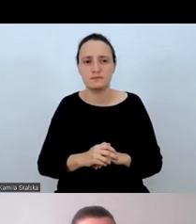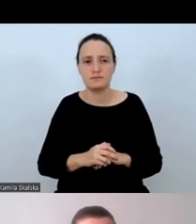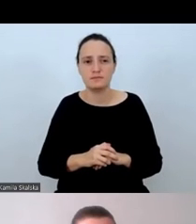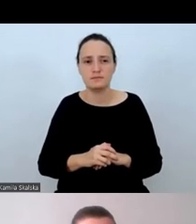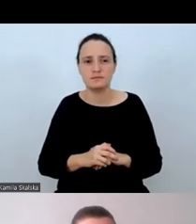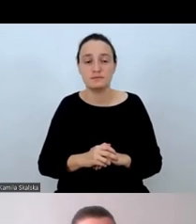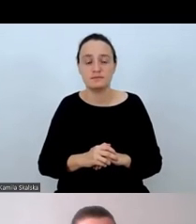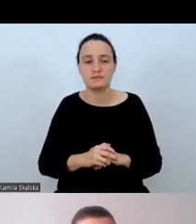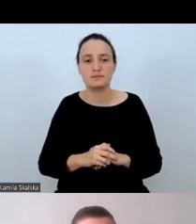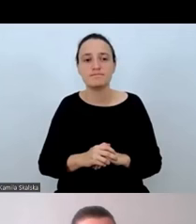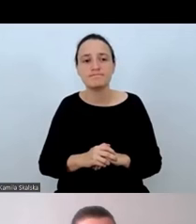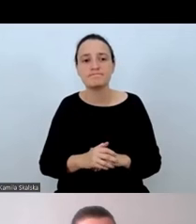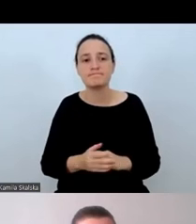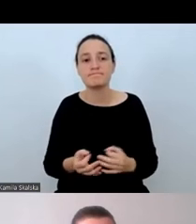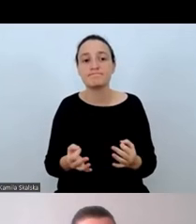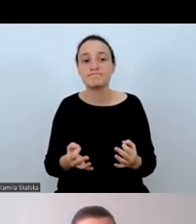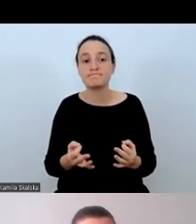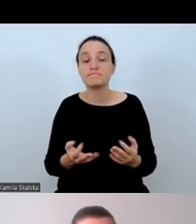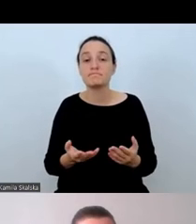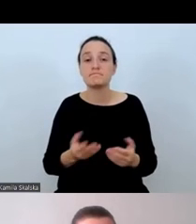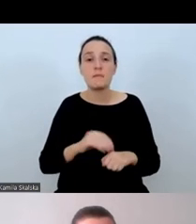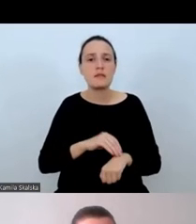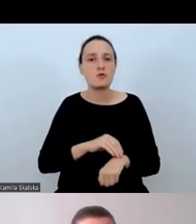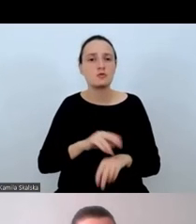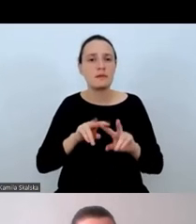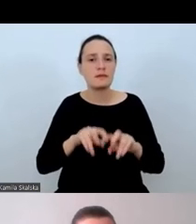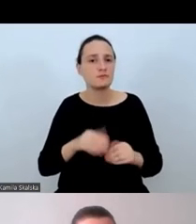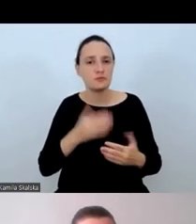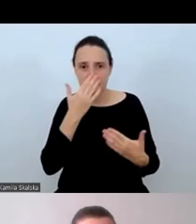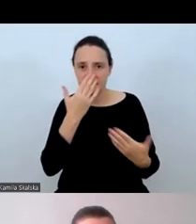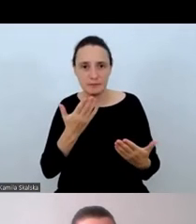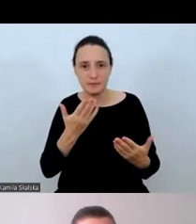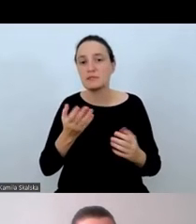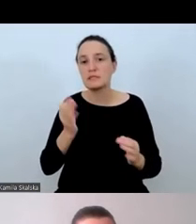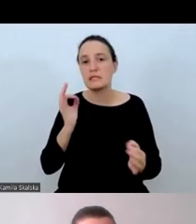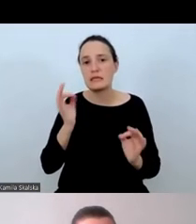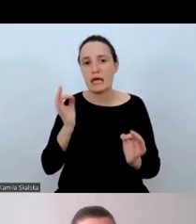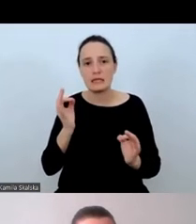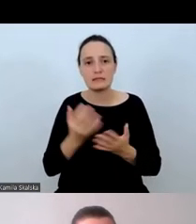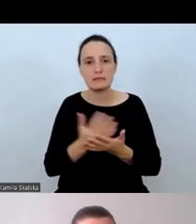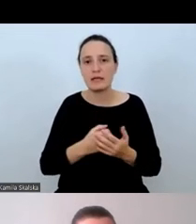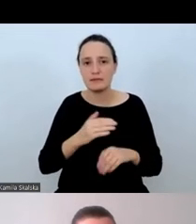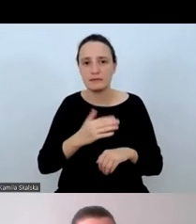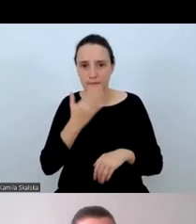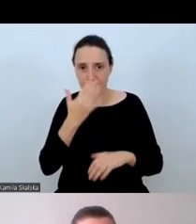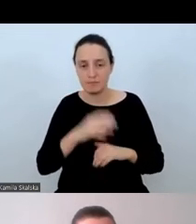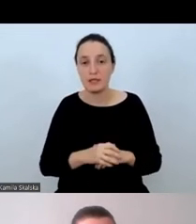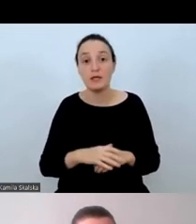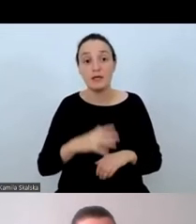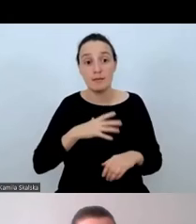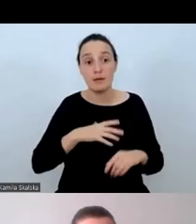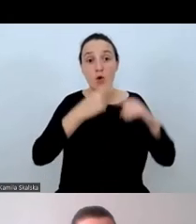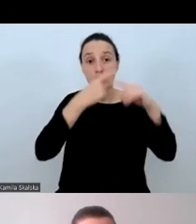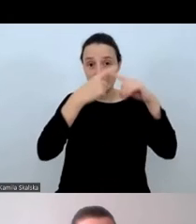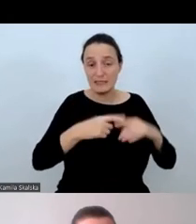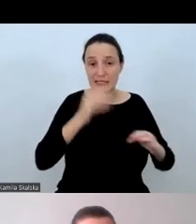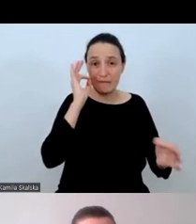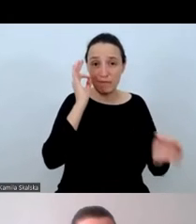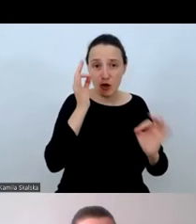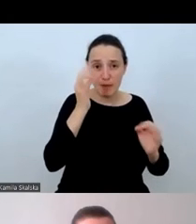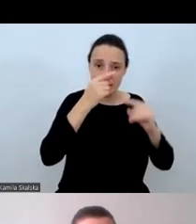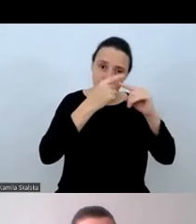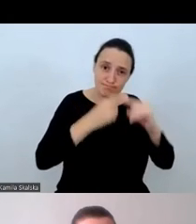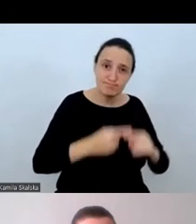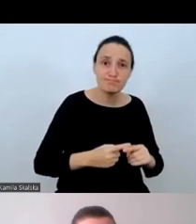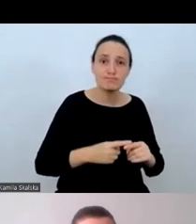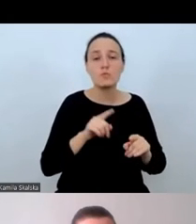A teraz nasze metody i dane, więc użyliśmy kwestionariusz informacyjnego, użyliśmy testu